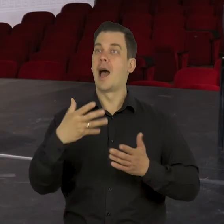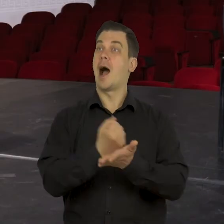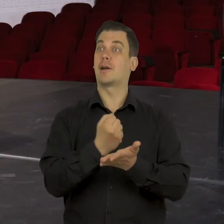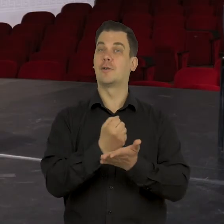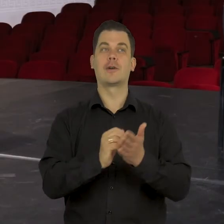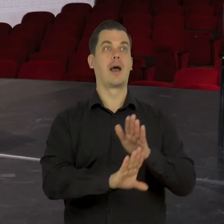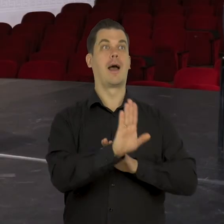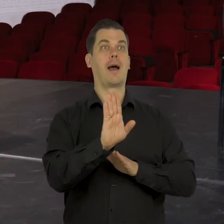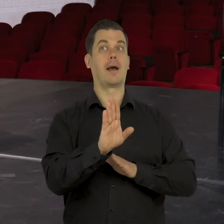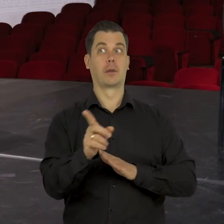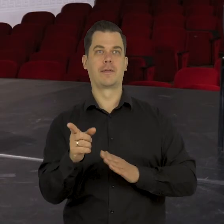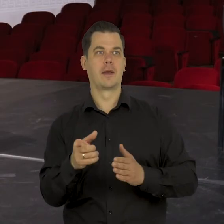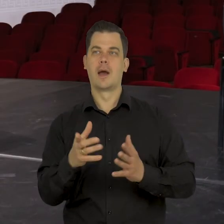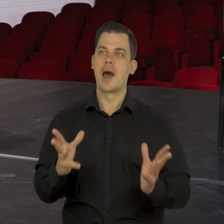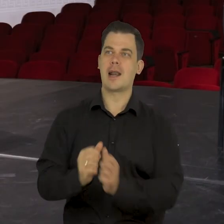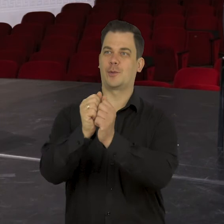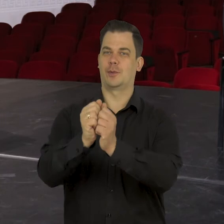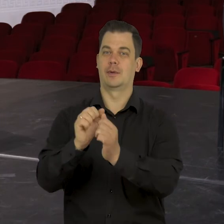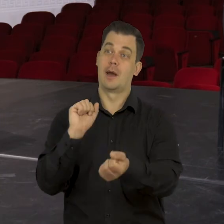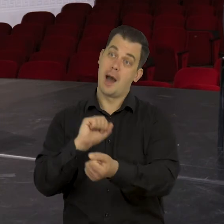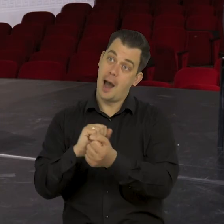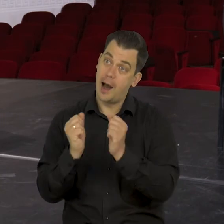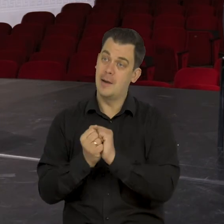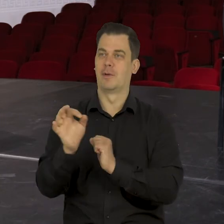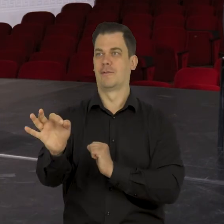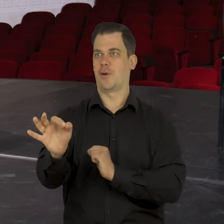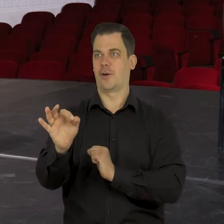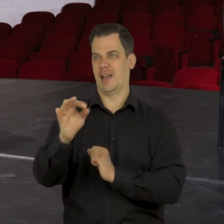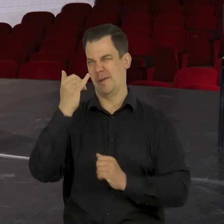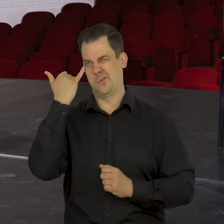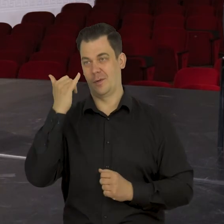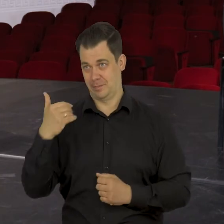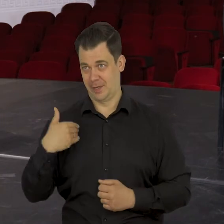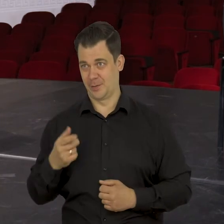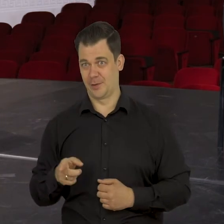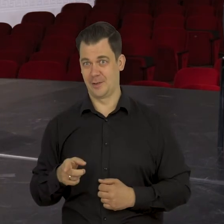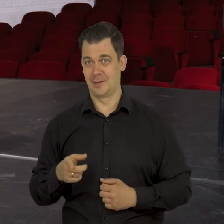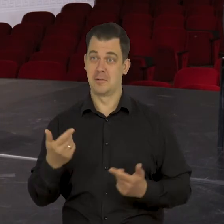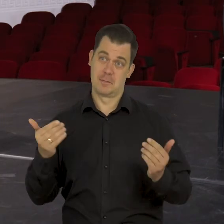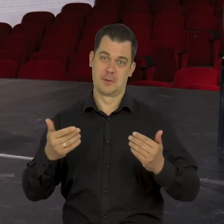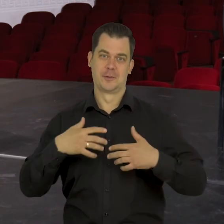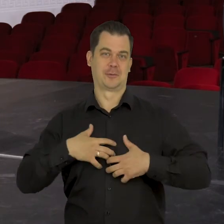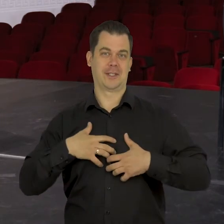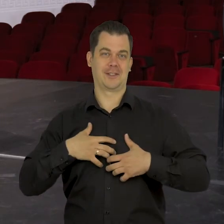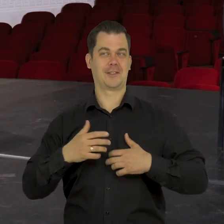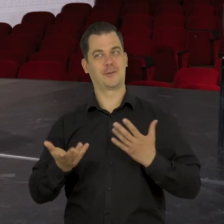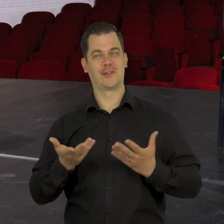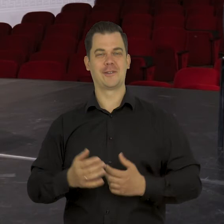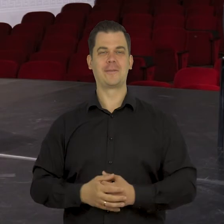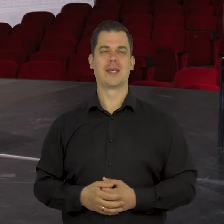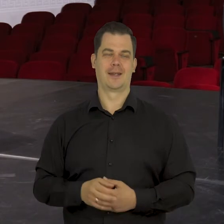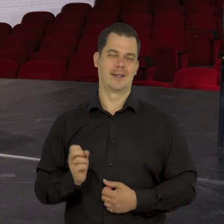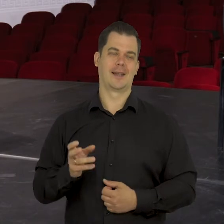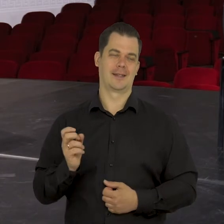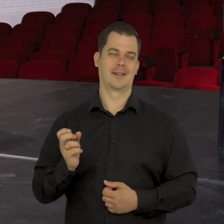Moja? Nie, aktora właśnie i musiała go pani ratować. Albo pani wpadka, to też może być interesujące i zabawne dla naszych